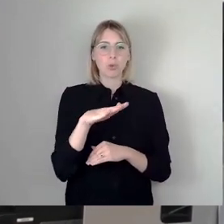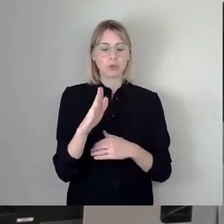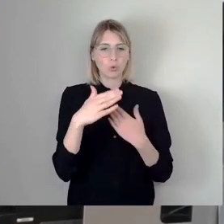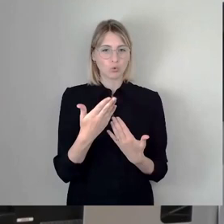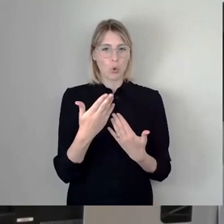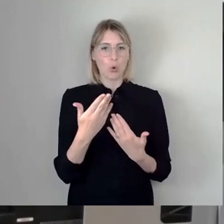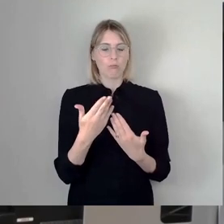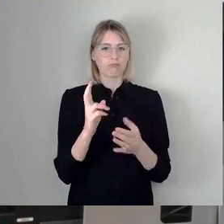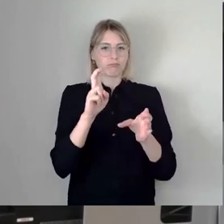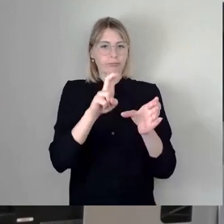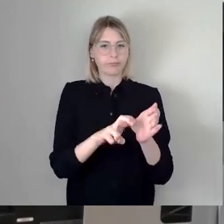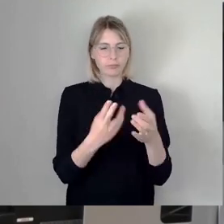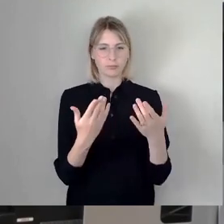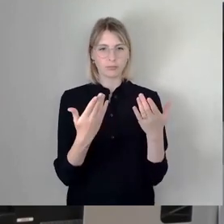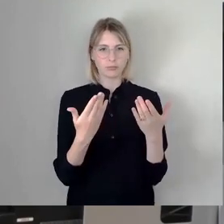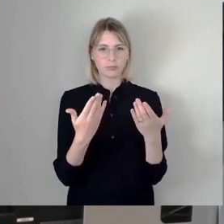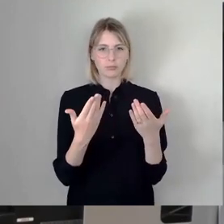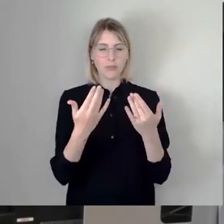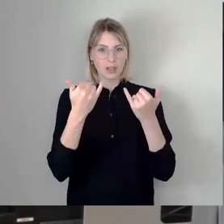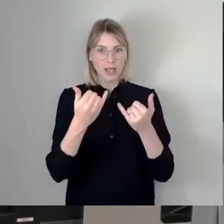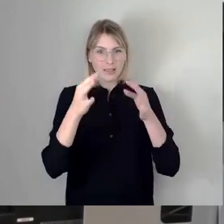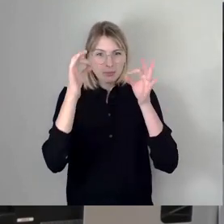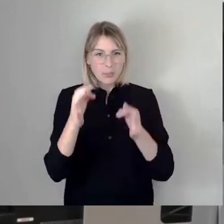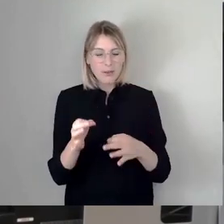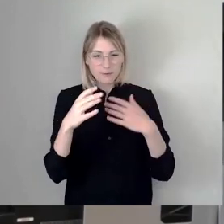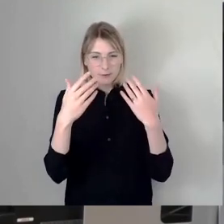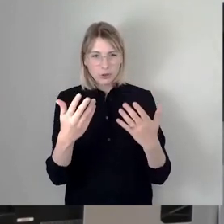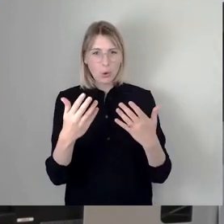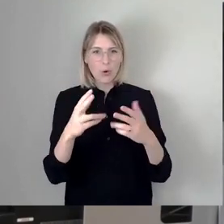und plötzlich übrigens auch die Verwaltung